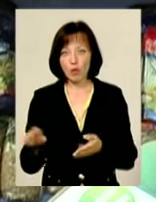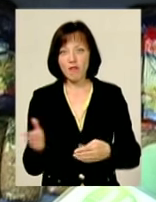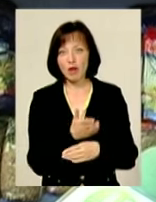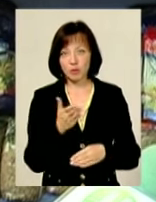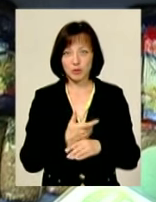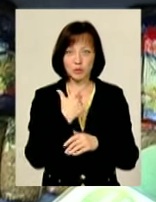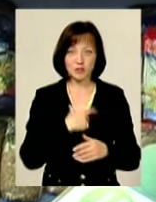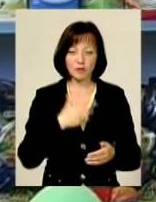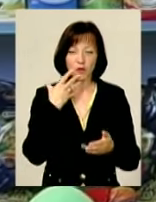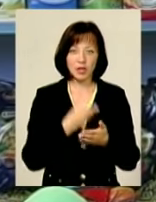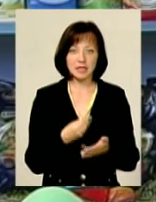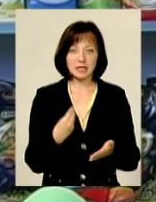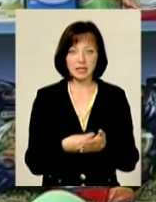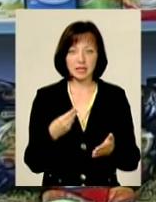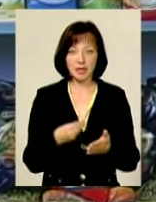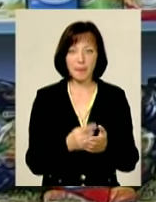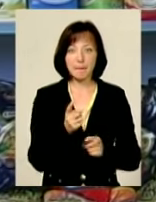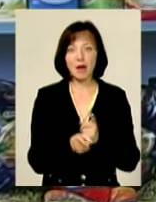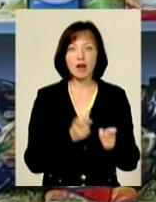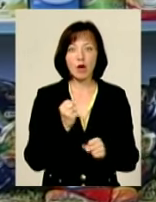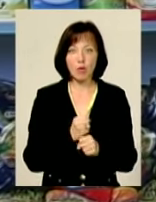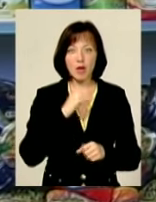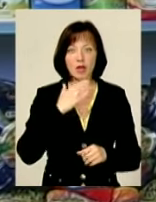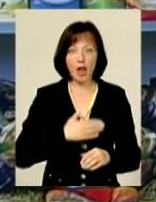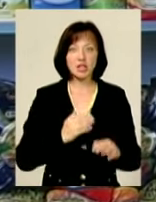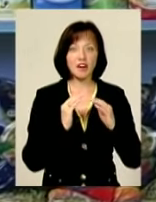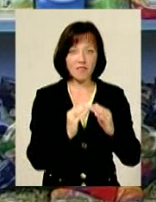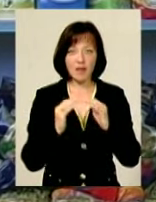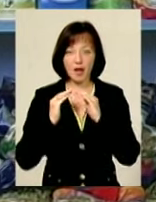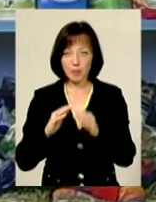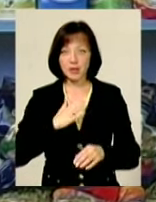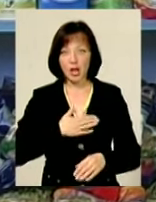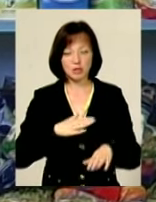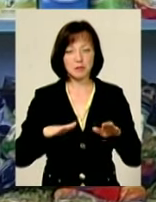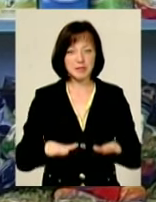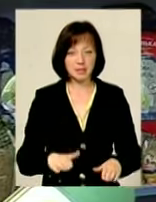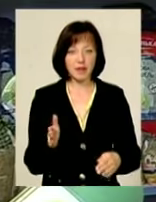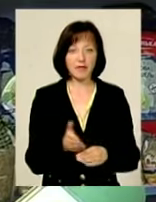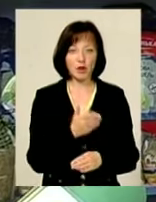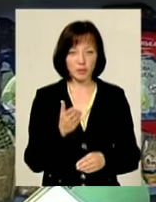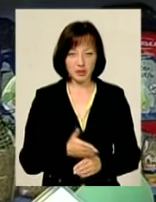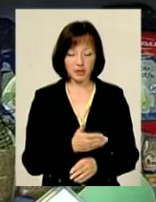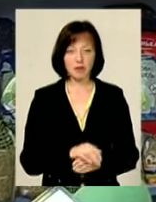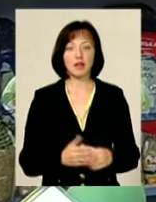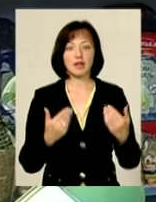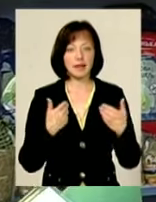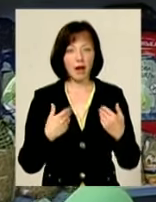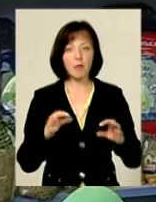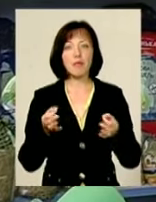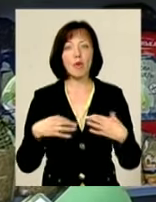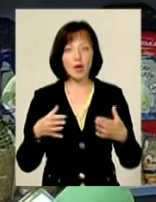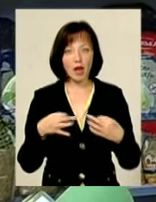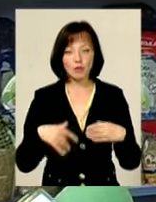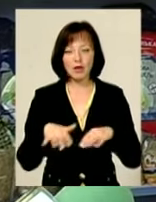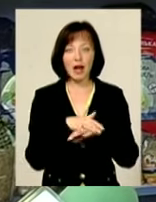продаю собі по своїй цін, і вона перероблена наших фермерів, наших місцевих виробників Нам пояснюється тим,